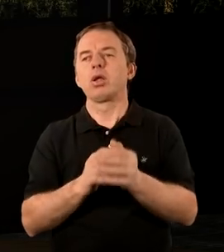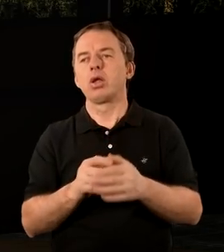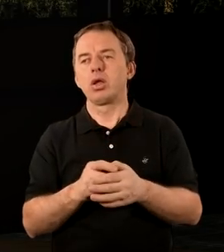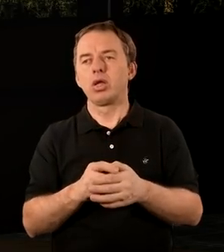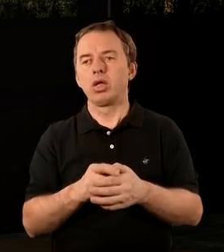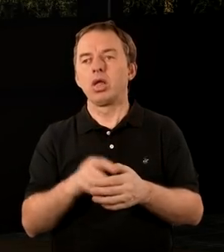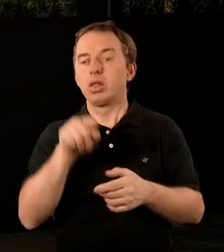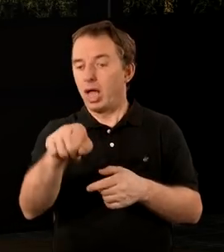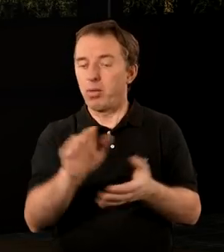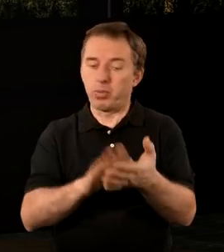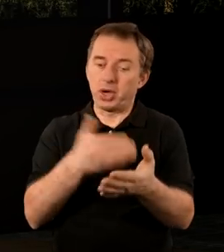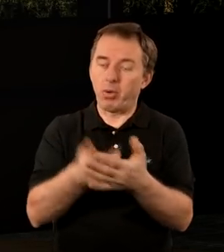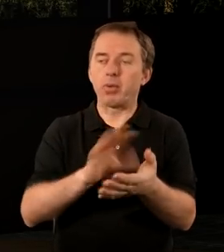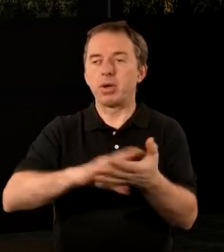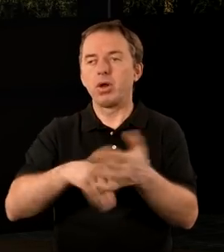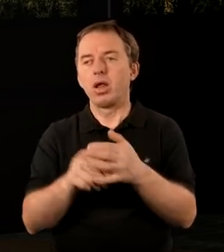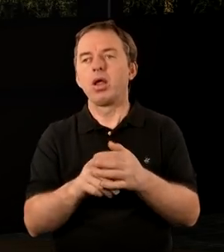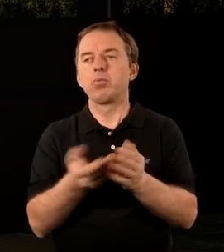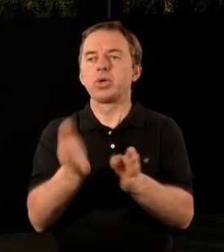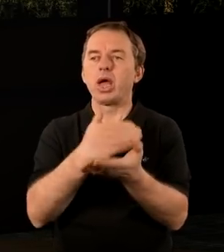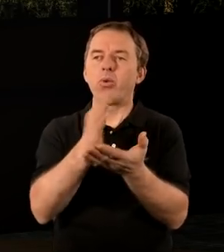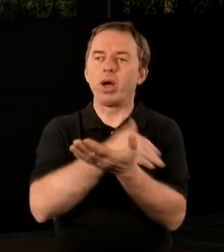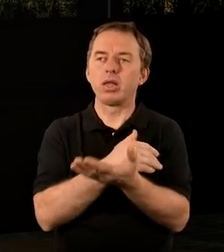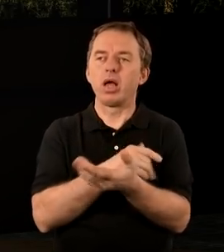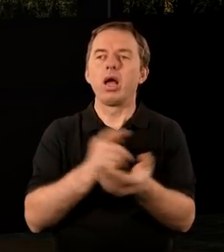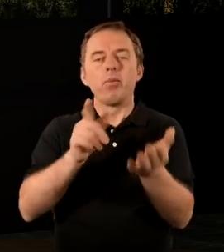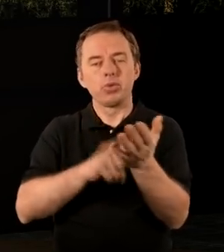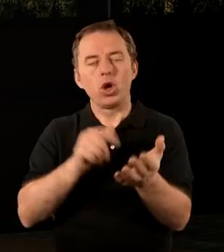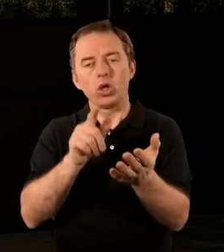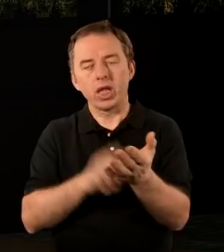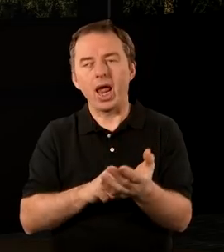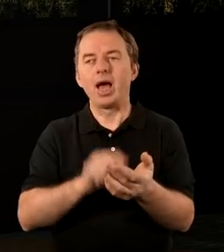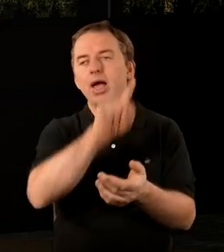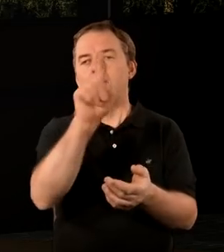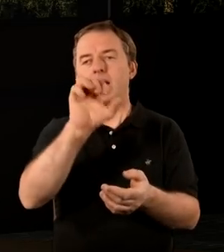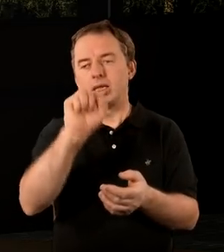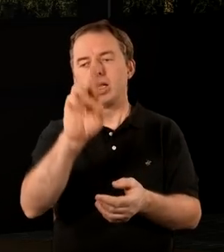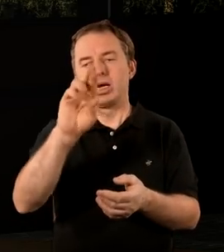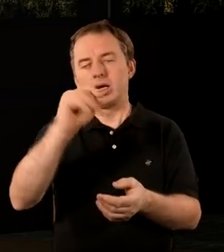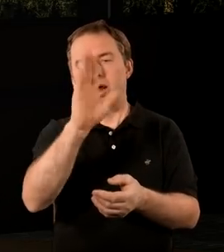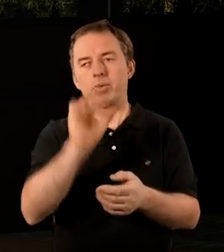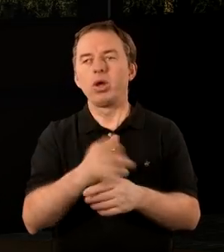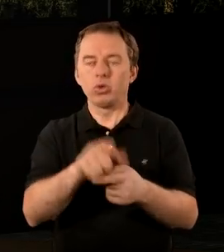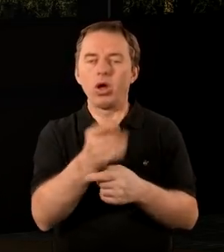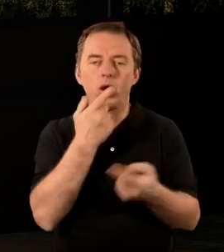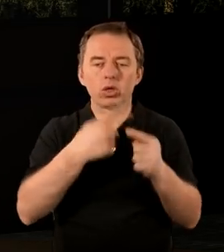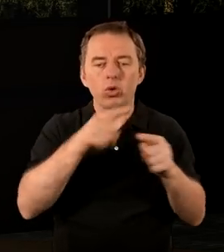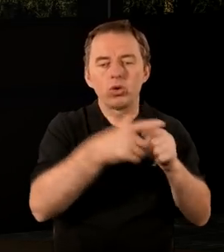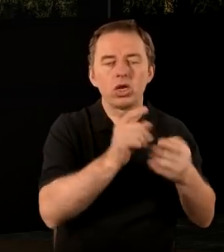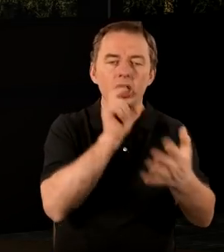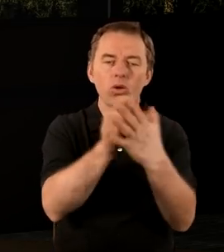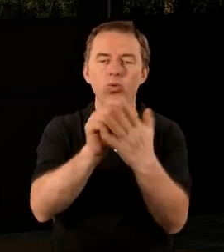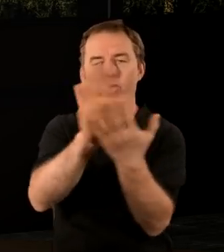Aczkolwiek przekład, który ja posiadam, Biblia w przekładzie Piotra Zaremby, tą kwestię różnicuje.